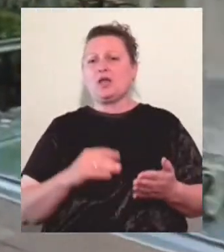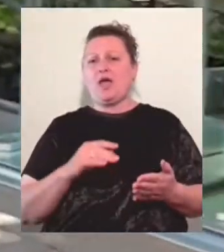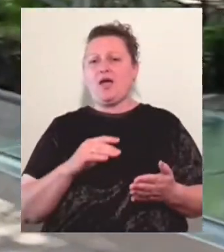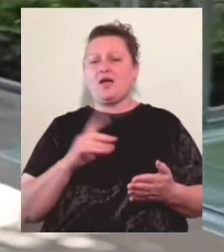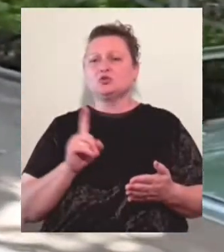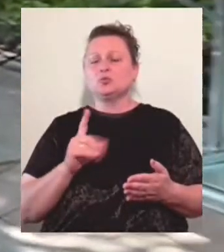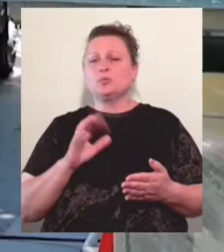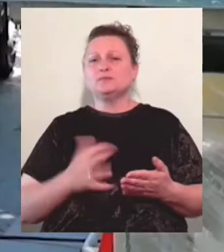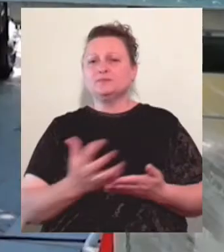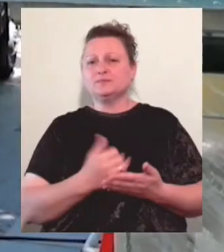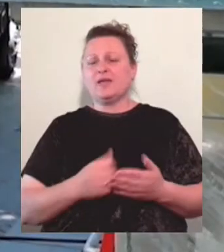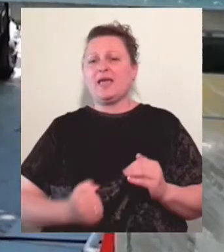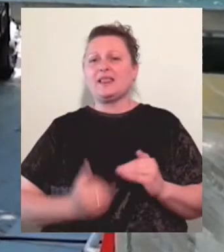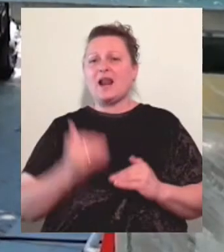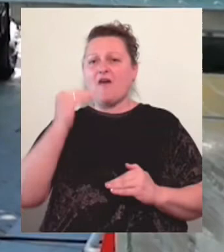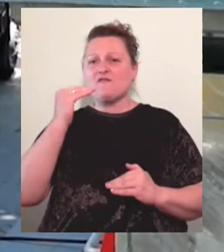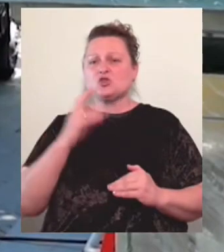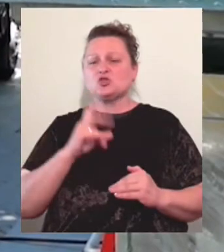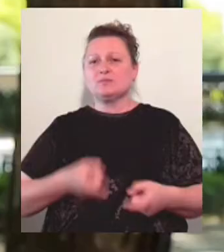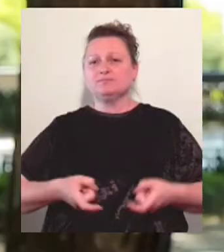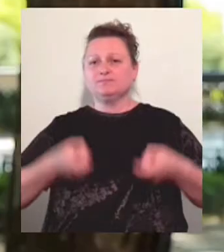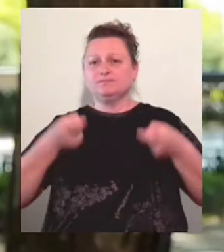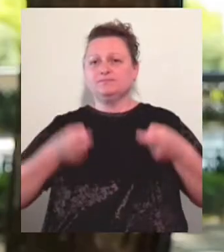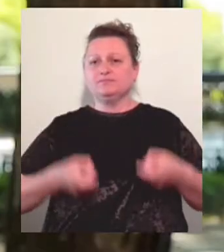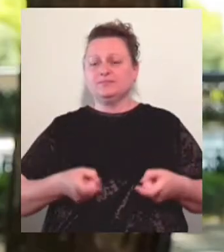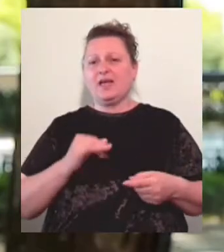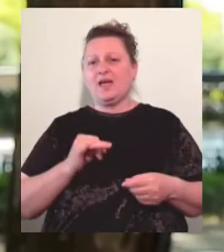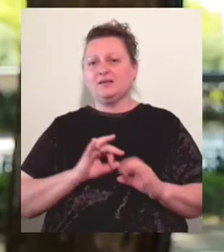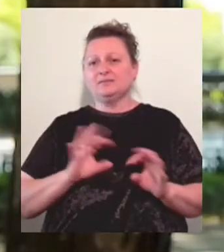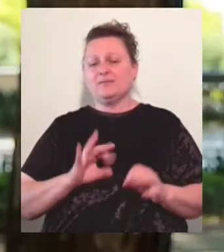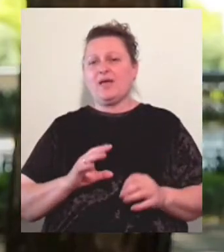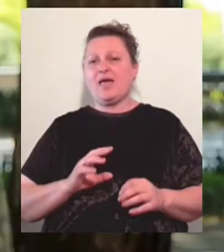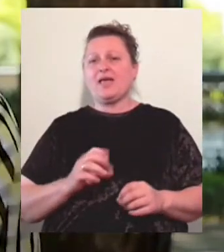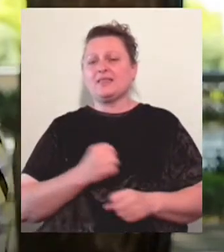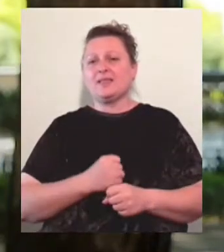гідравлічну систему підйому, розказав Олег Петракевич, директор компанії-виробника.